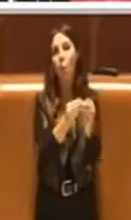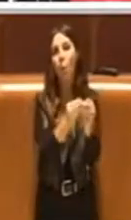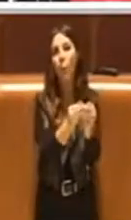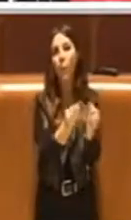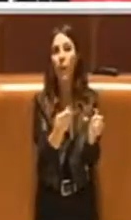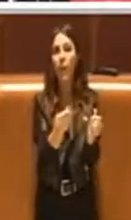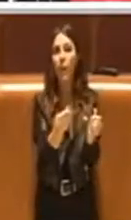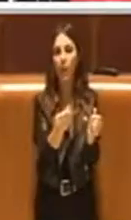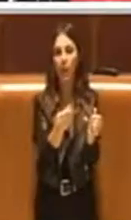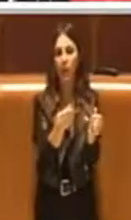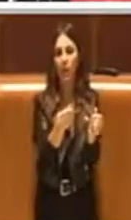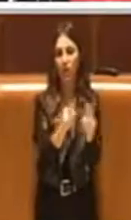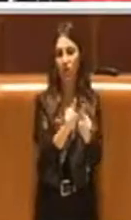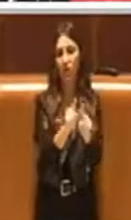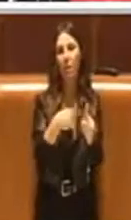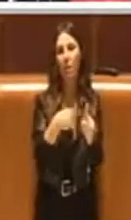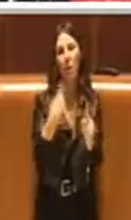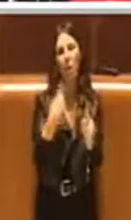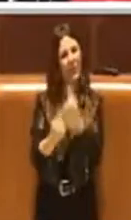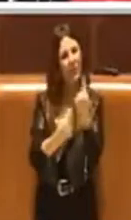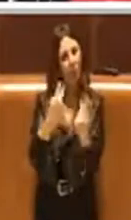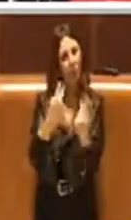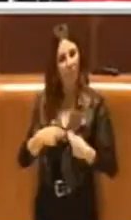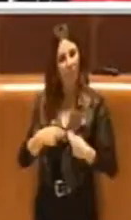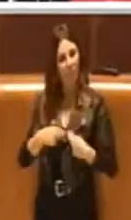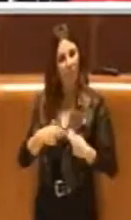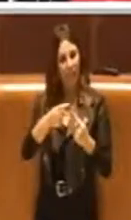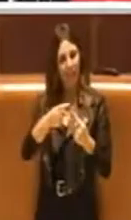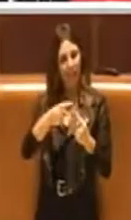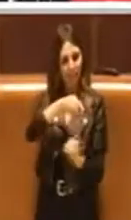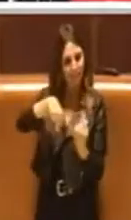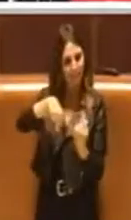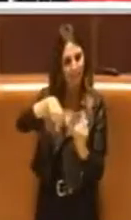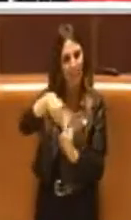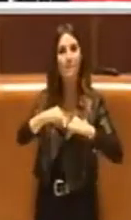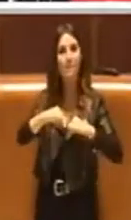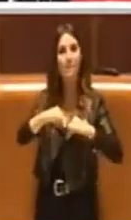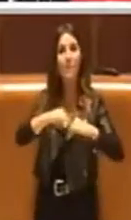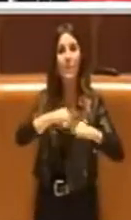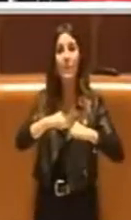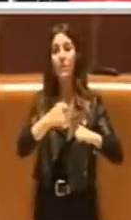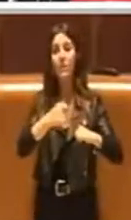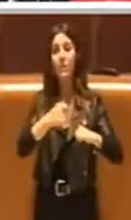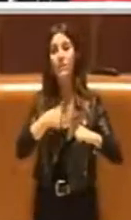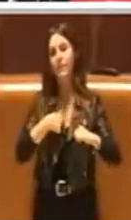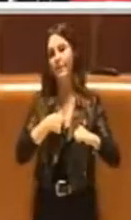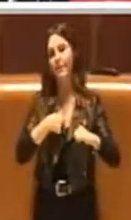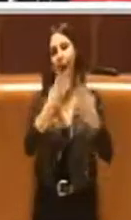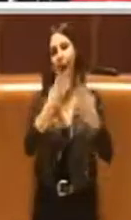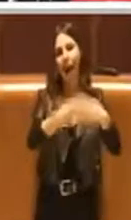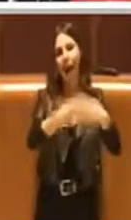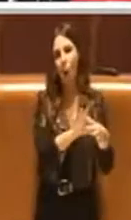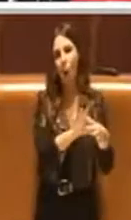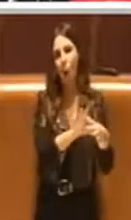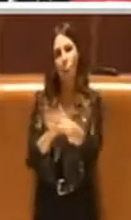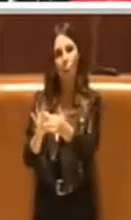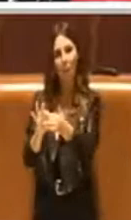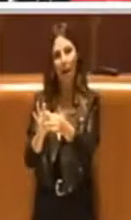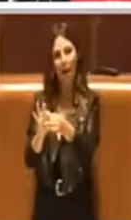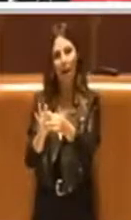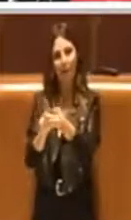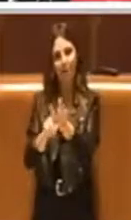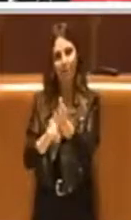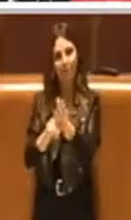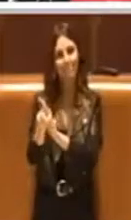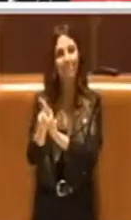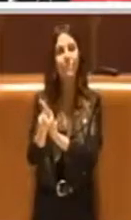girano intorno alla vita dell'amministrazione stessa causano e provocano per